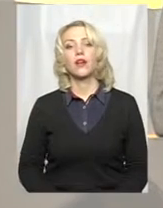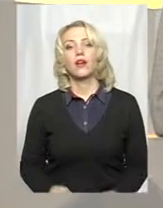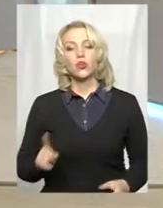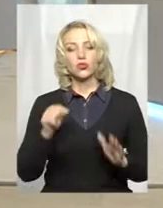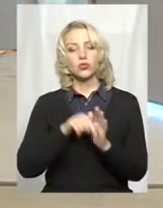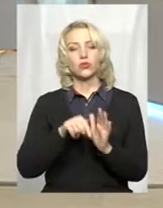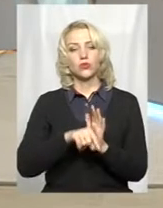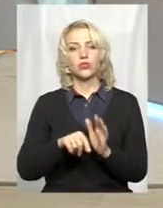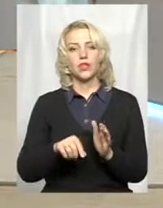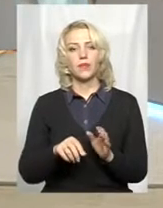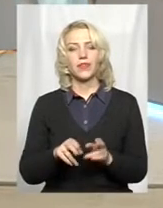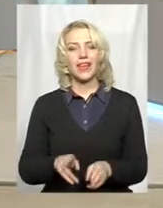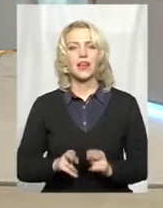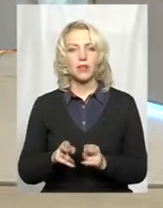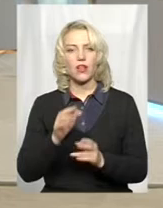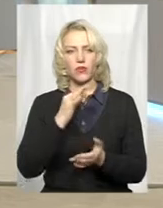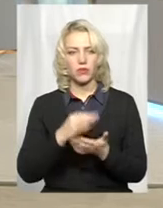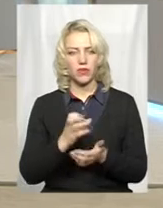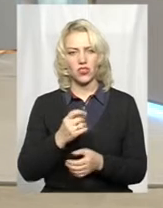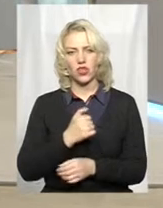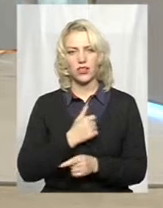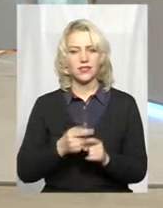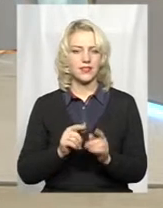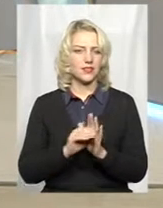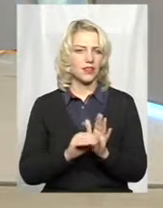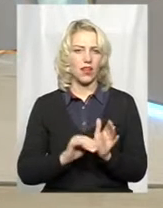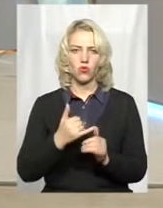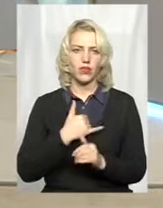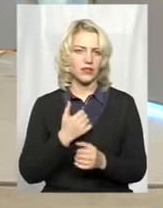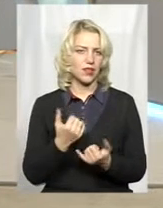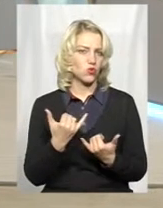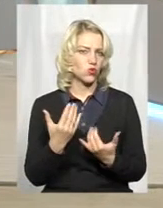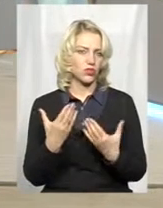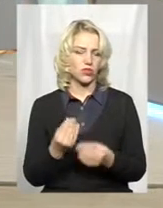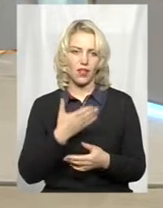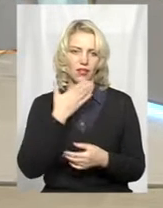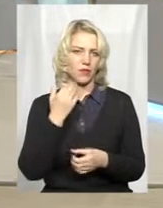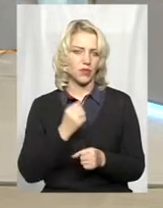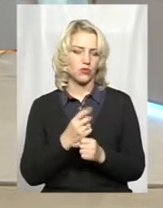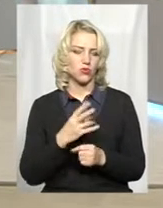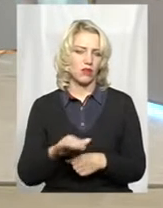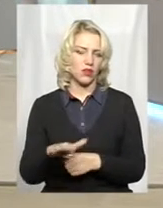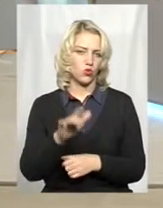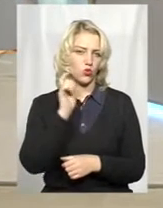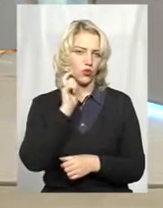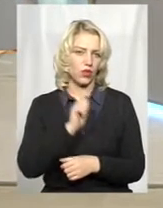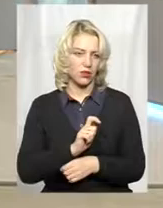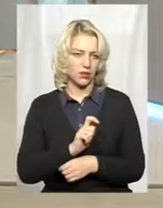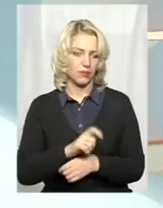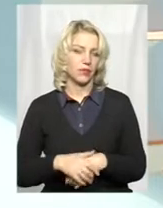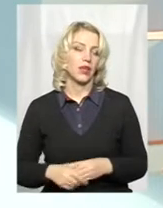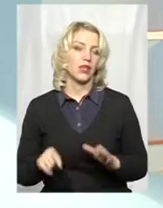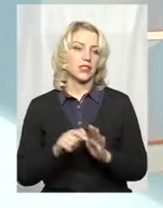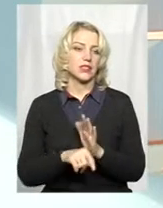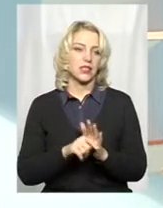кримінальної відповідальності, то, на привеликий жаль, ця стаття взагалі у нас на сьогоднішній день не працює на території України. Значить,